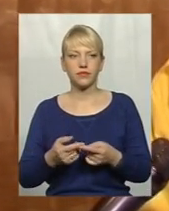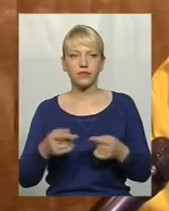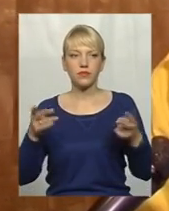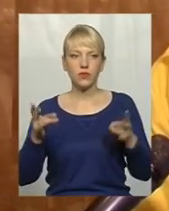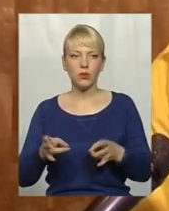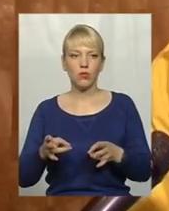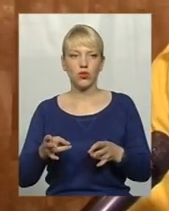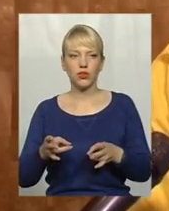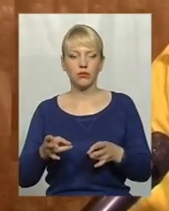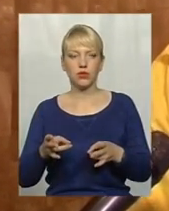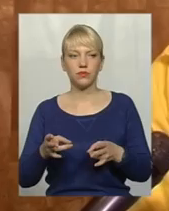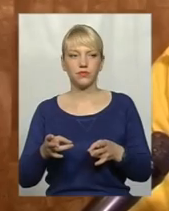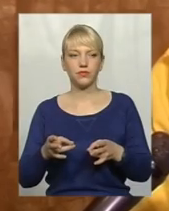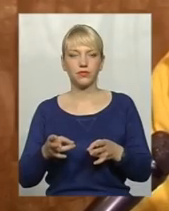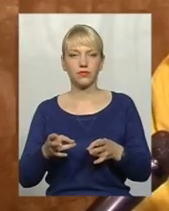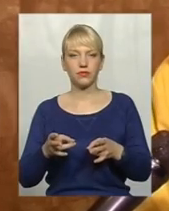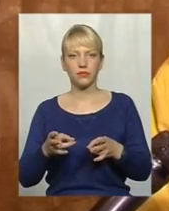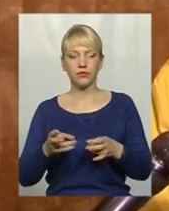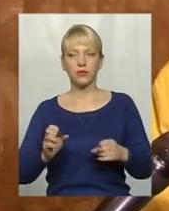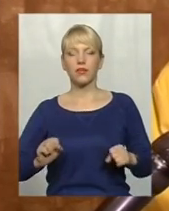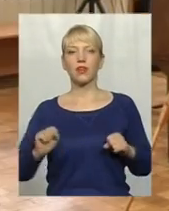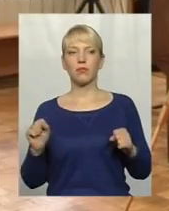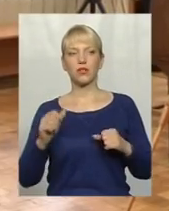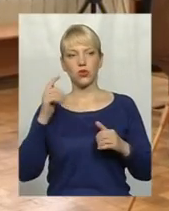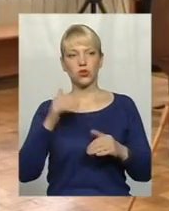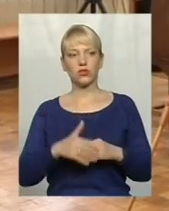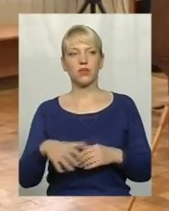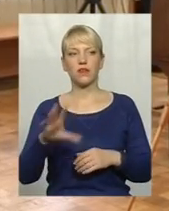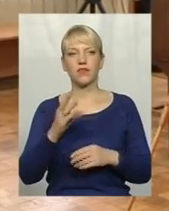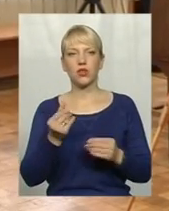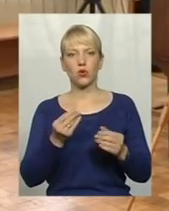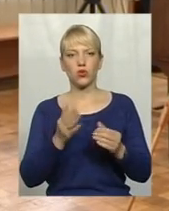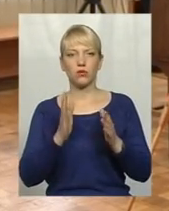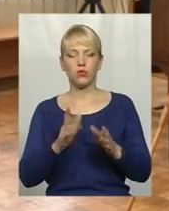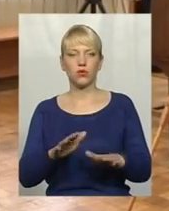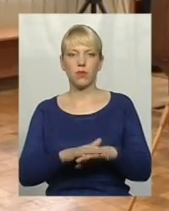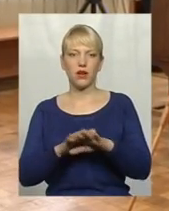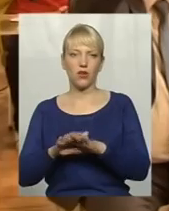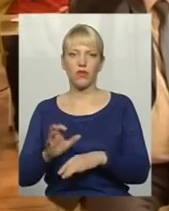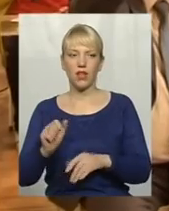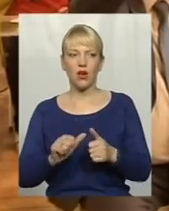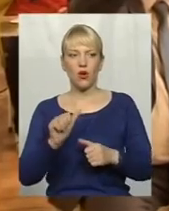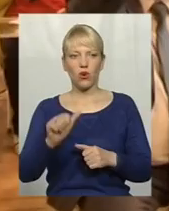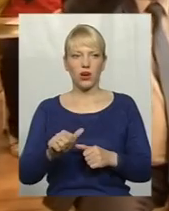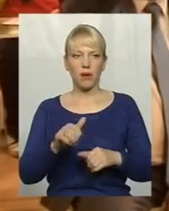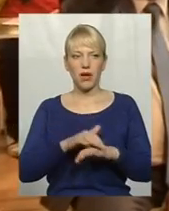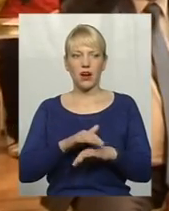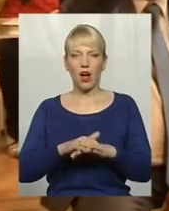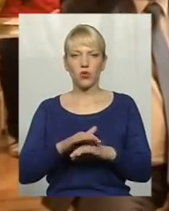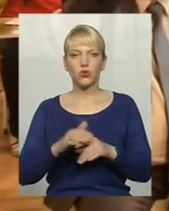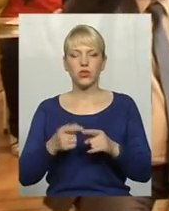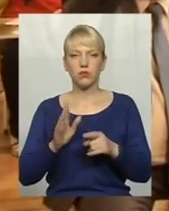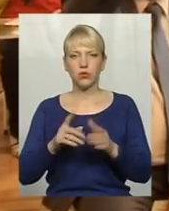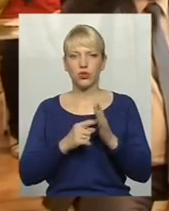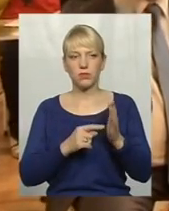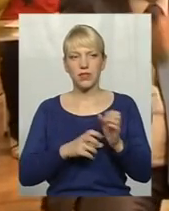потрібно намагатися зрозуміти. Усі вилучені кошти будуть перераховані на окремий рахунок. Їх розподілятимуть